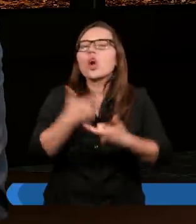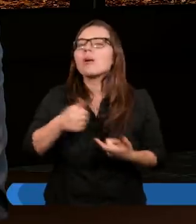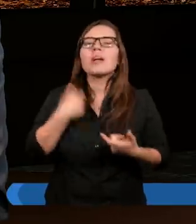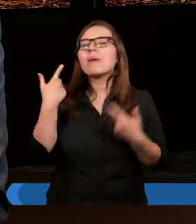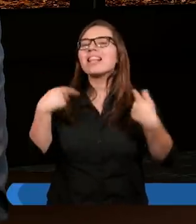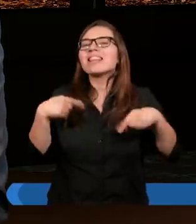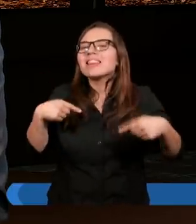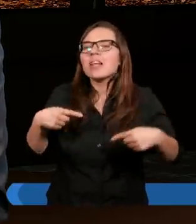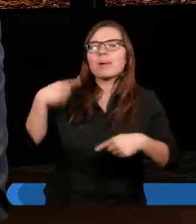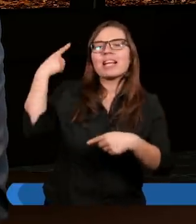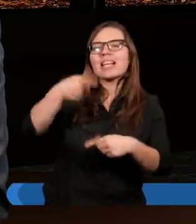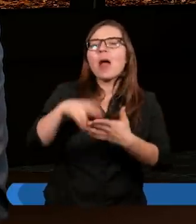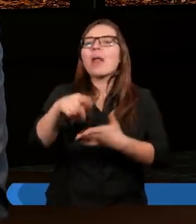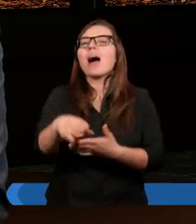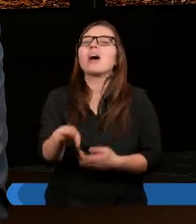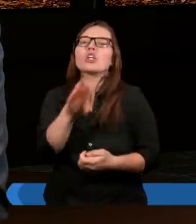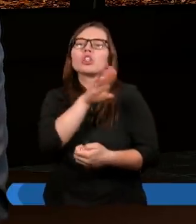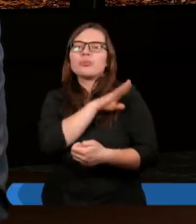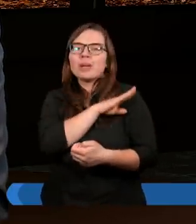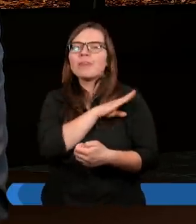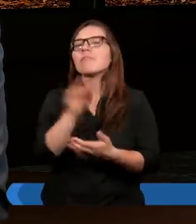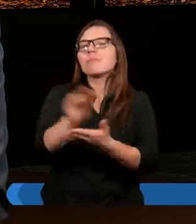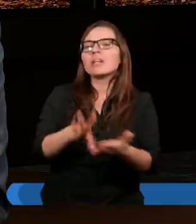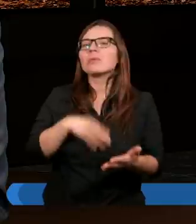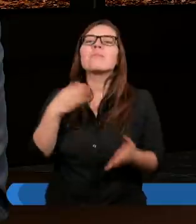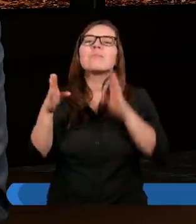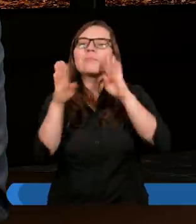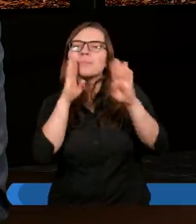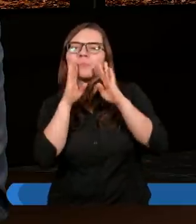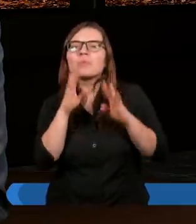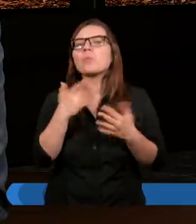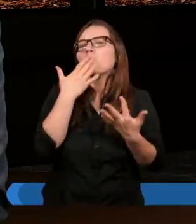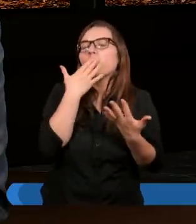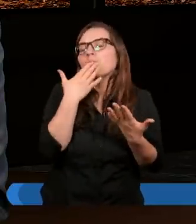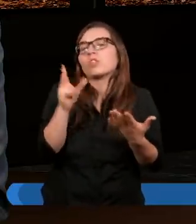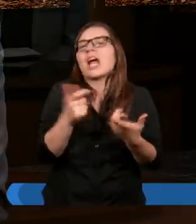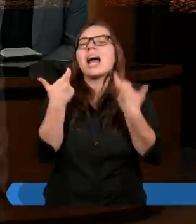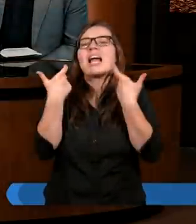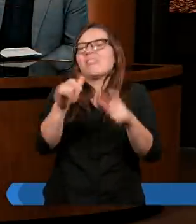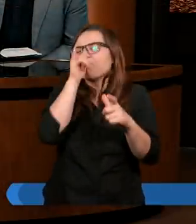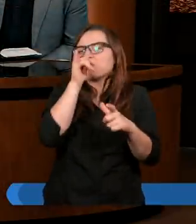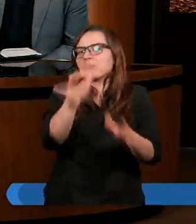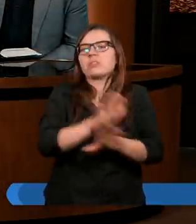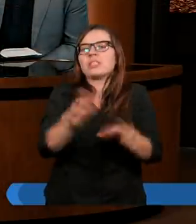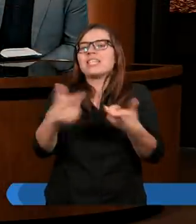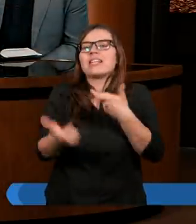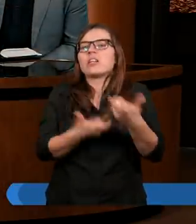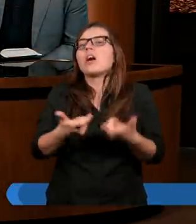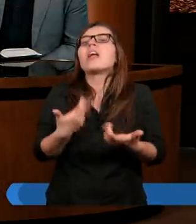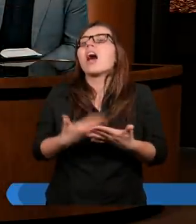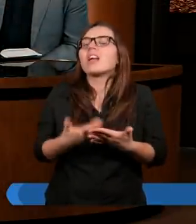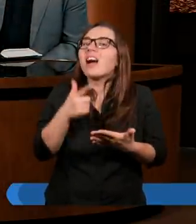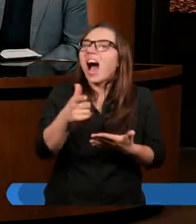skazanym na tę śmierć? Okazuje się w Piśmie Świętym najprawdopodobniej, że nic nie możemy zrobić. I